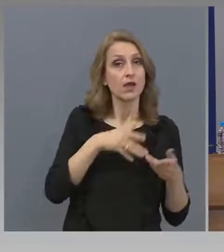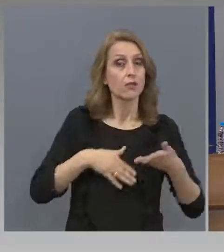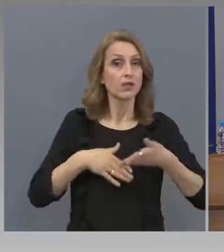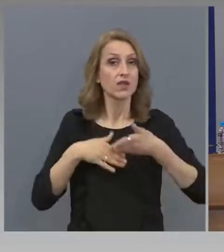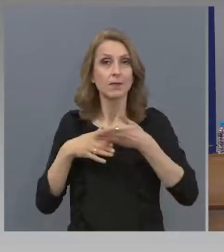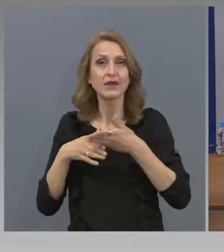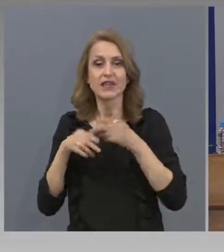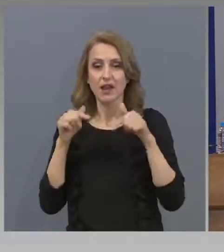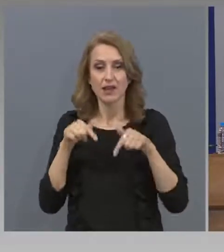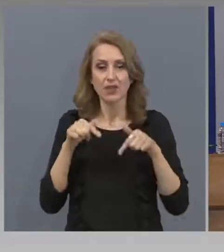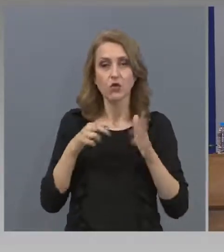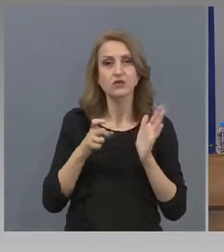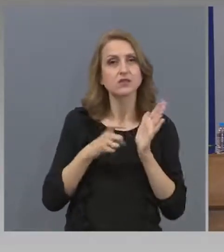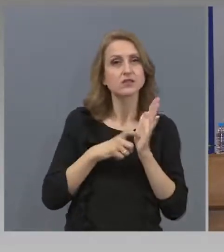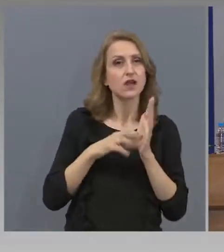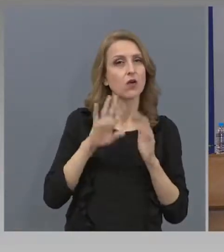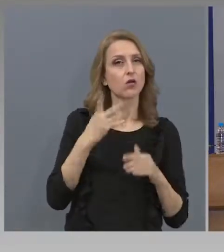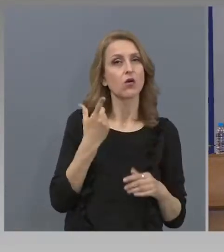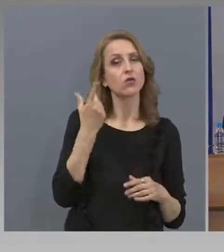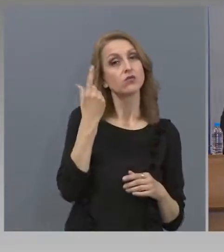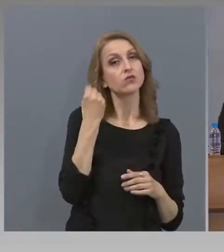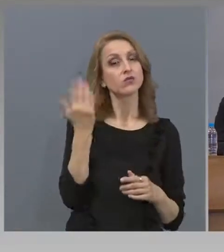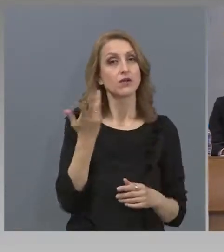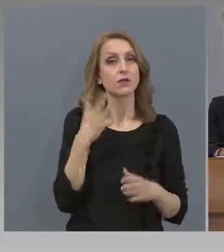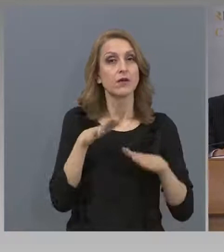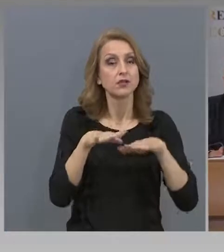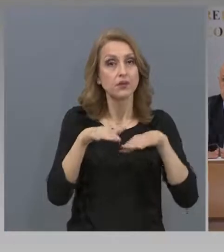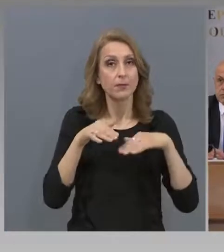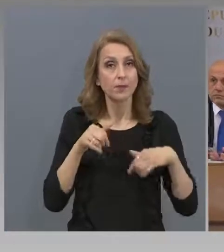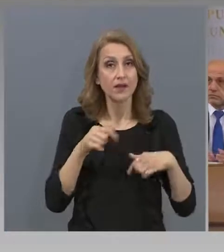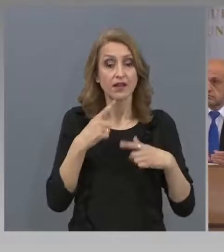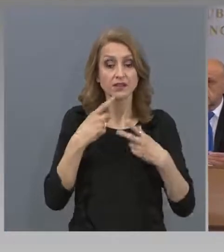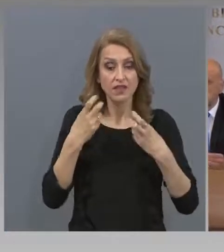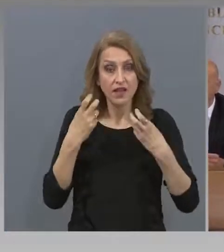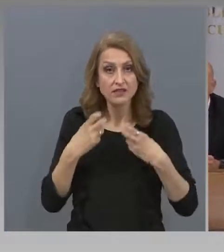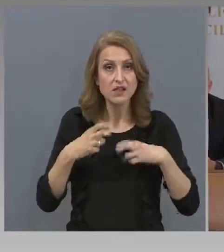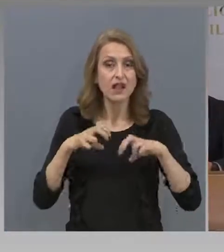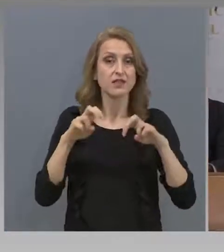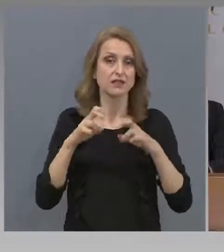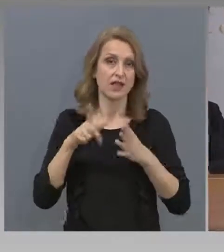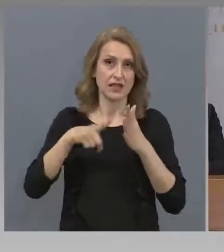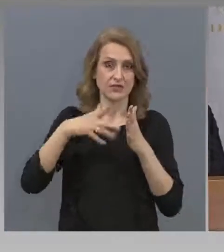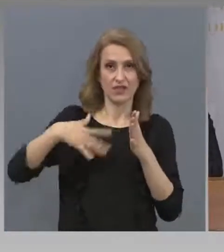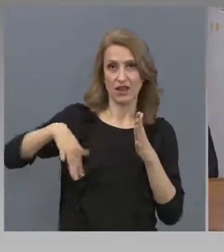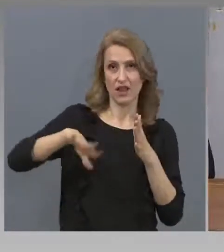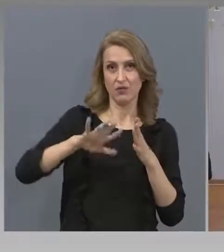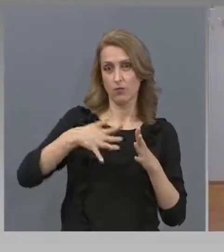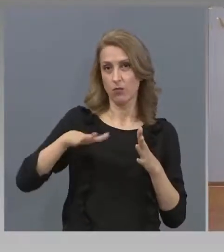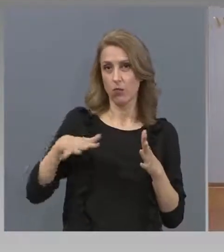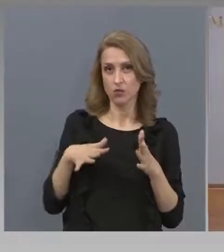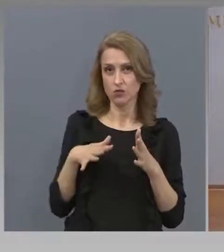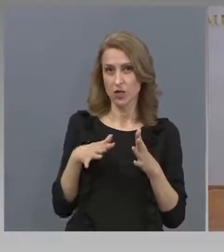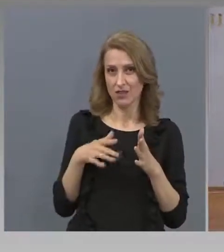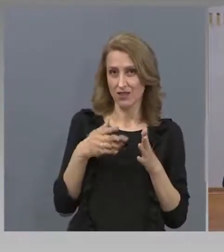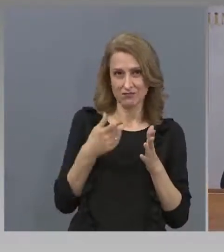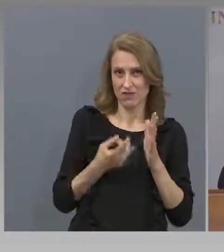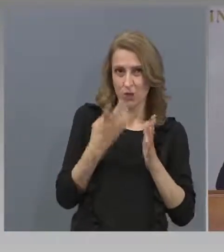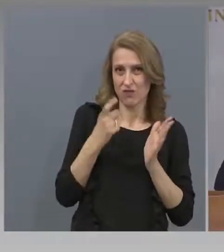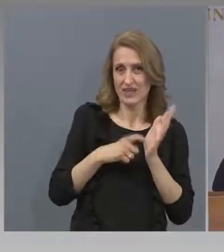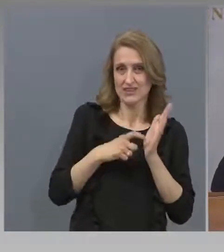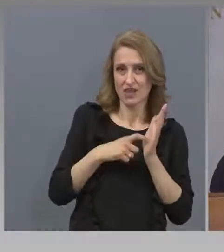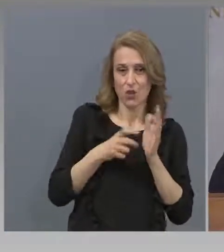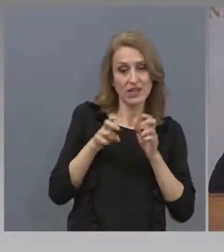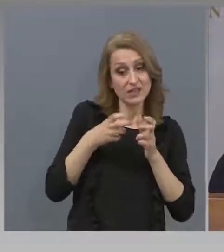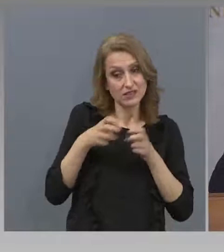който вчера беше прият от Министерския съвет за излизане от извънредното положение? Смятате ли, че